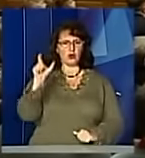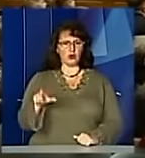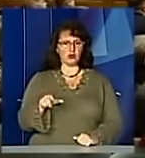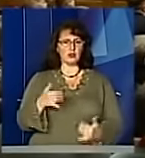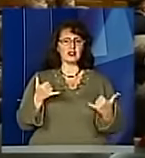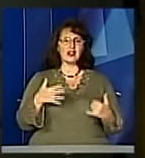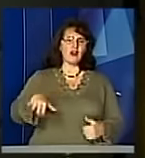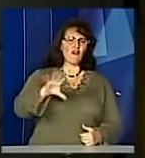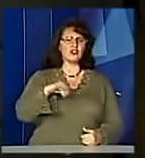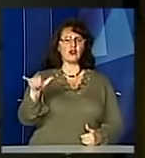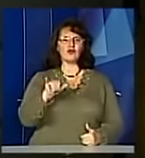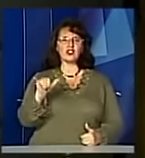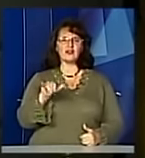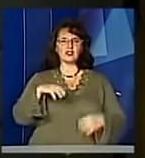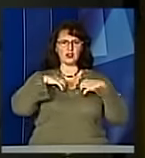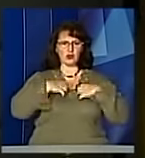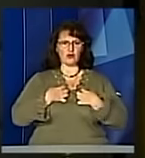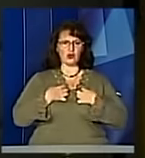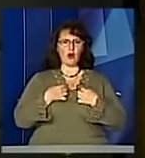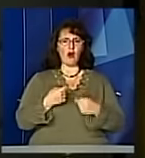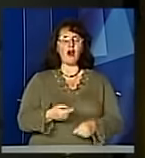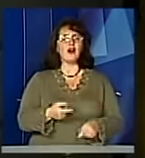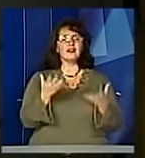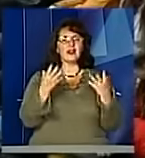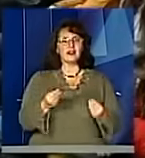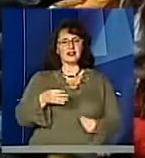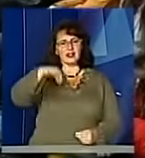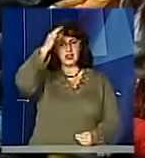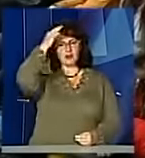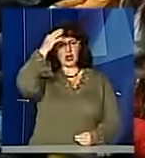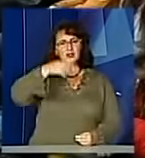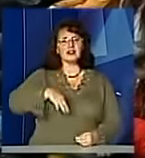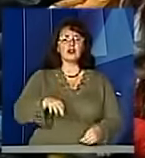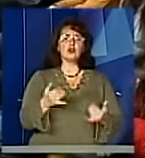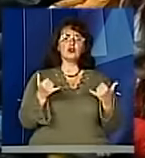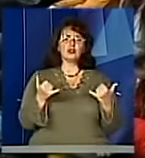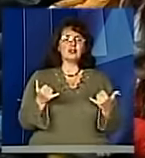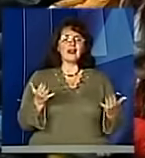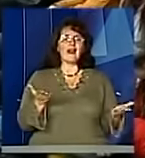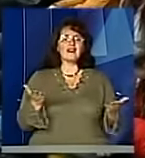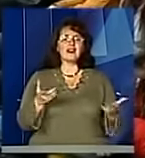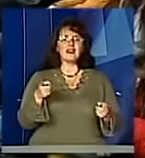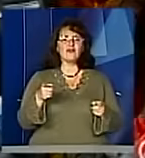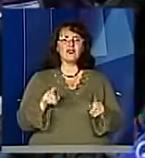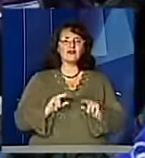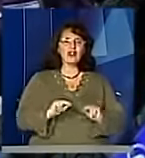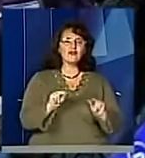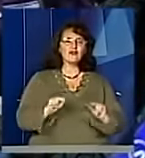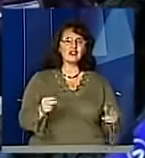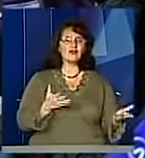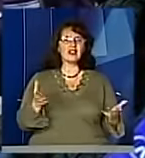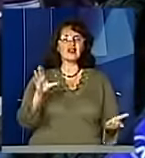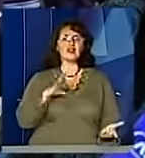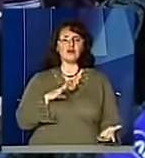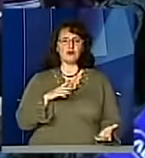скорботі. На вечори пам'яті у Франковому виші згадують, яким був Володимир Труш у житті та у викладацькій діяльності. Як